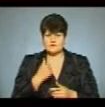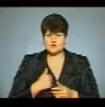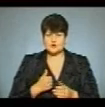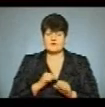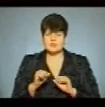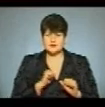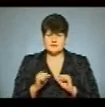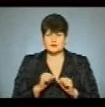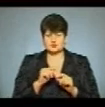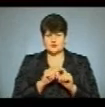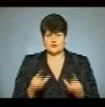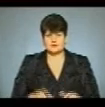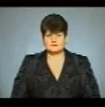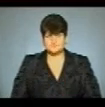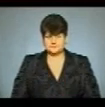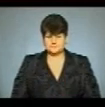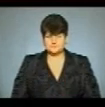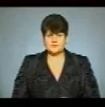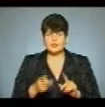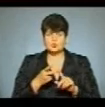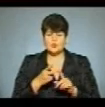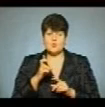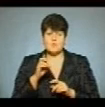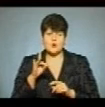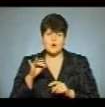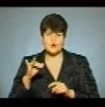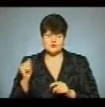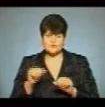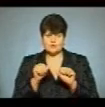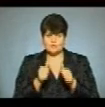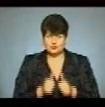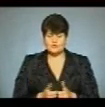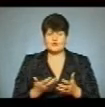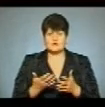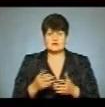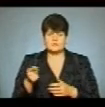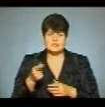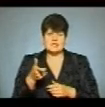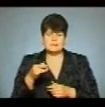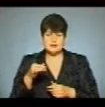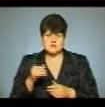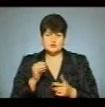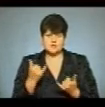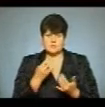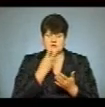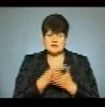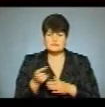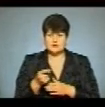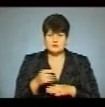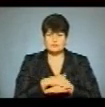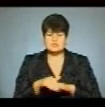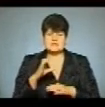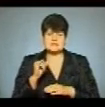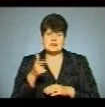керівник школи Василь Тихановський. Другу бронзову скульптуру до макету Тернопільської гімназії. Сьогодні репрезентували в Тернополі на вулиці